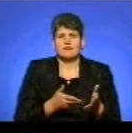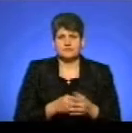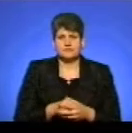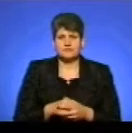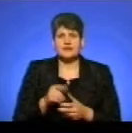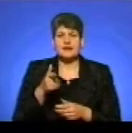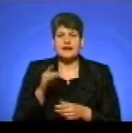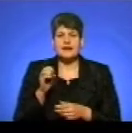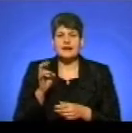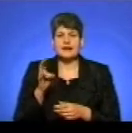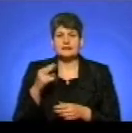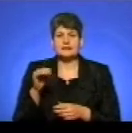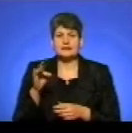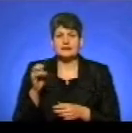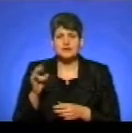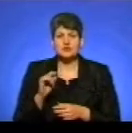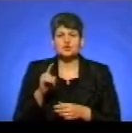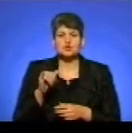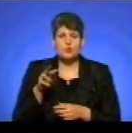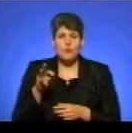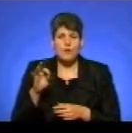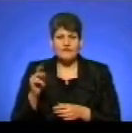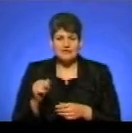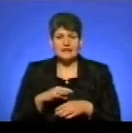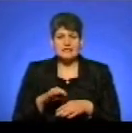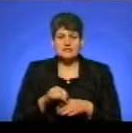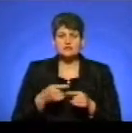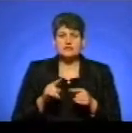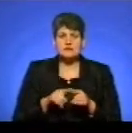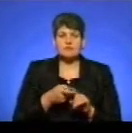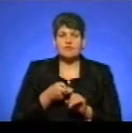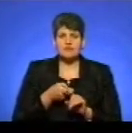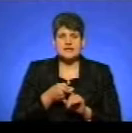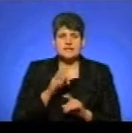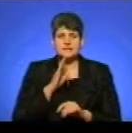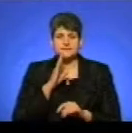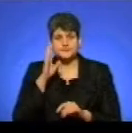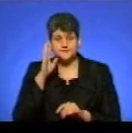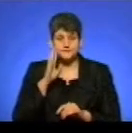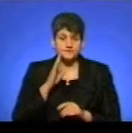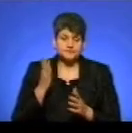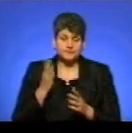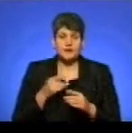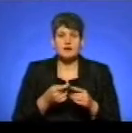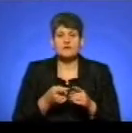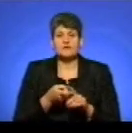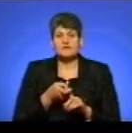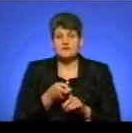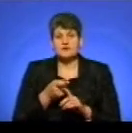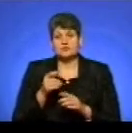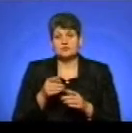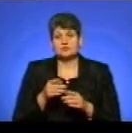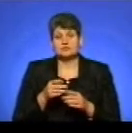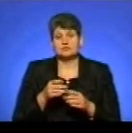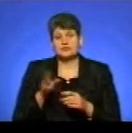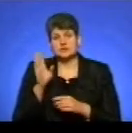Гендерно обумовлене чи гендерно зумовлене насильство – це насильство пов'язане зі статтєю. Воно може бути як відносно чоловіків, так